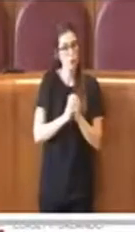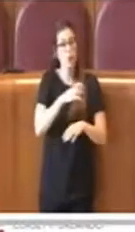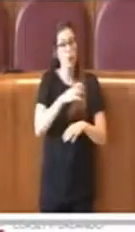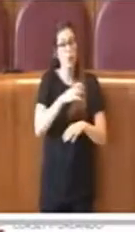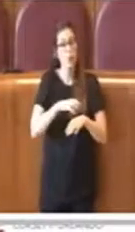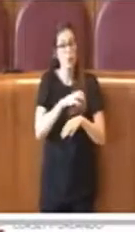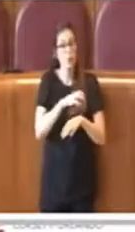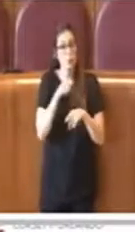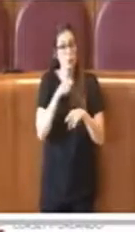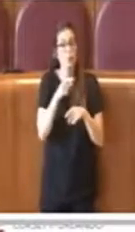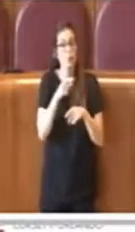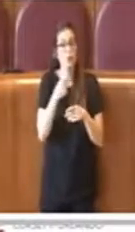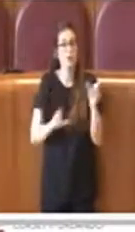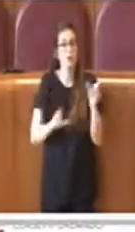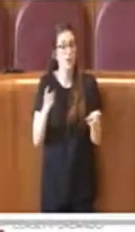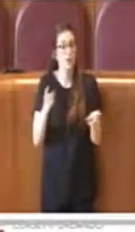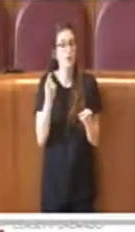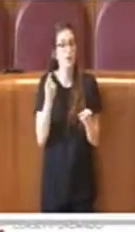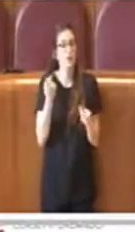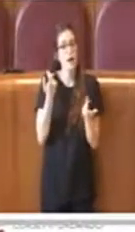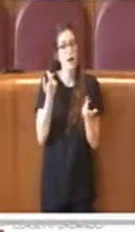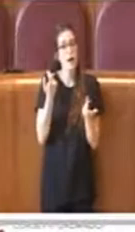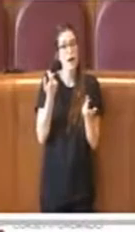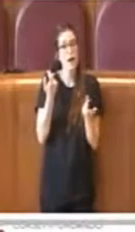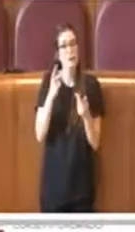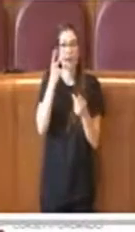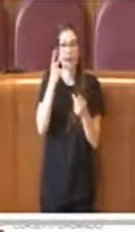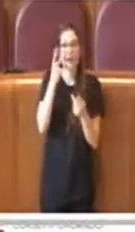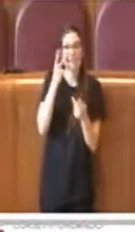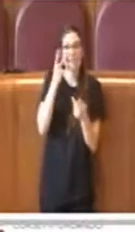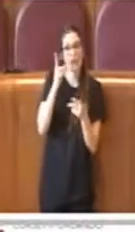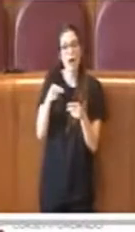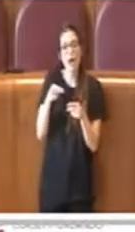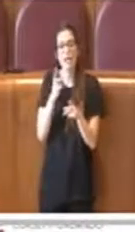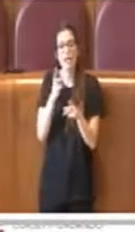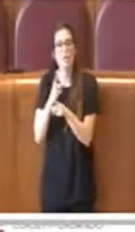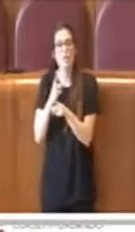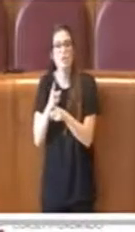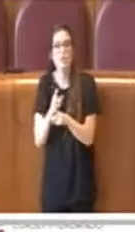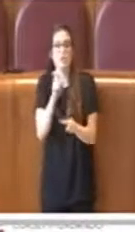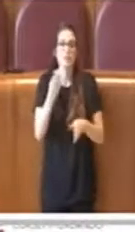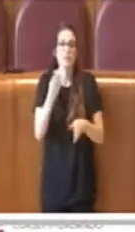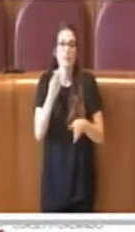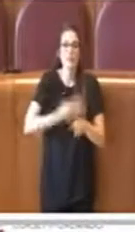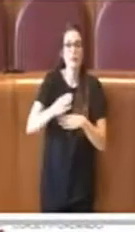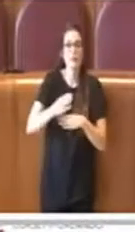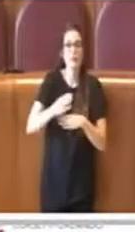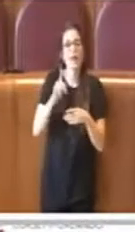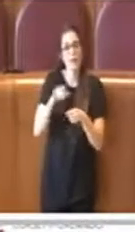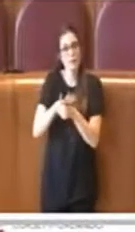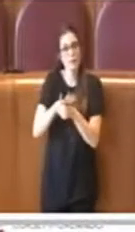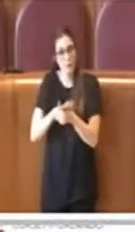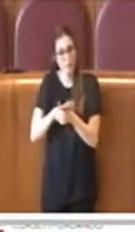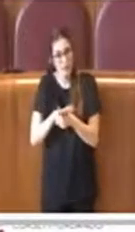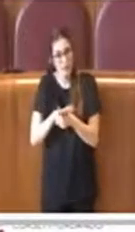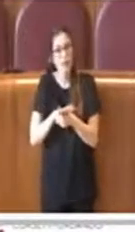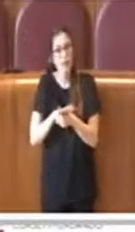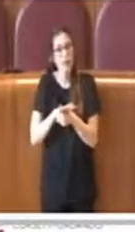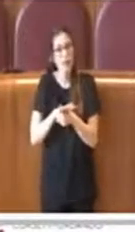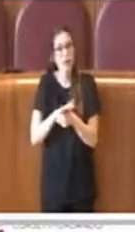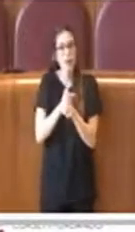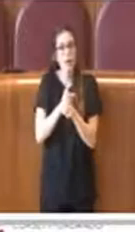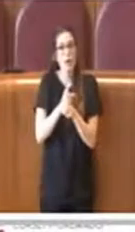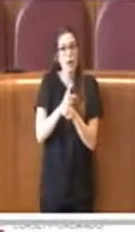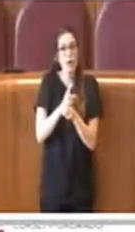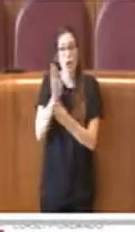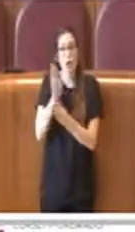poter avere uno sguardo ampio sulle numerose e diversificate necessità dei cittadini con disabilità e delle loro famiglie non può prescindere